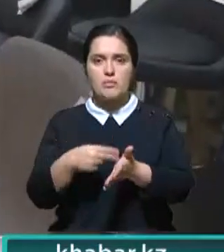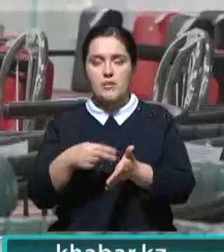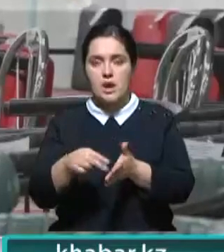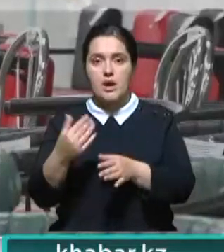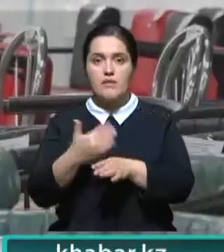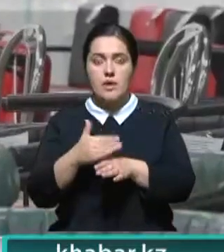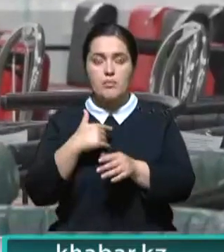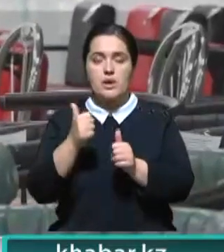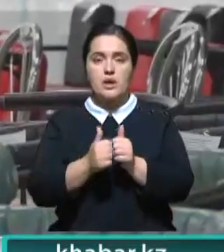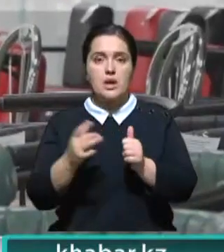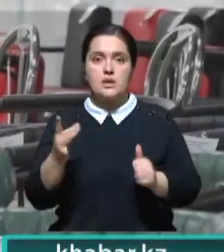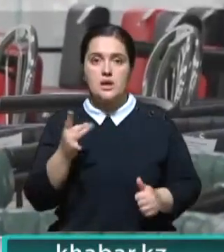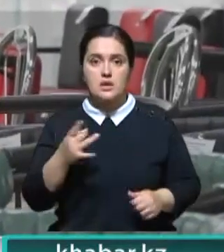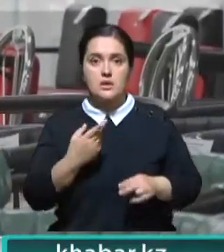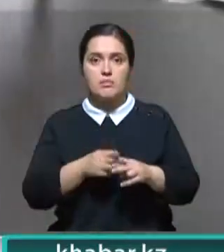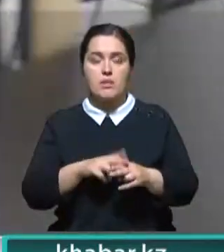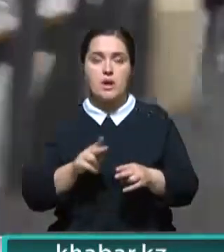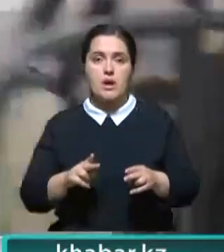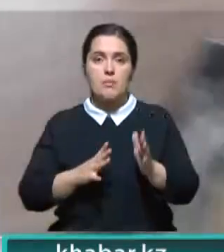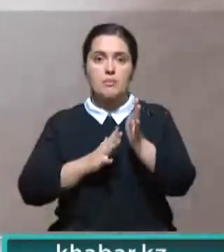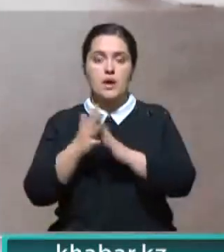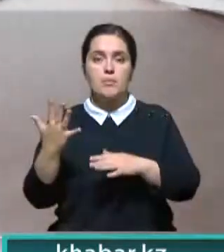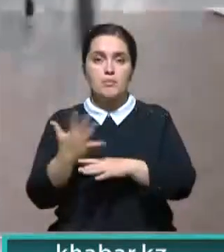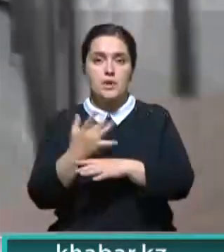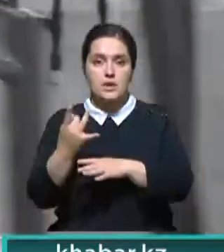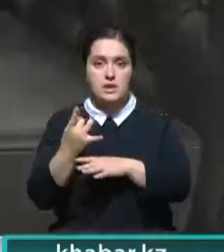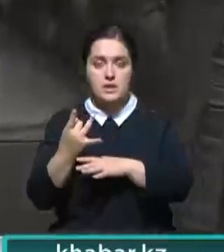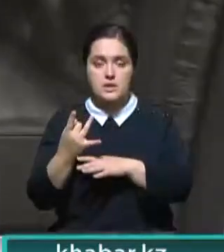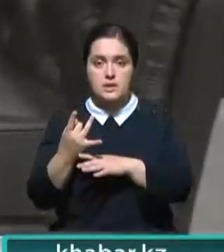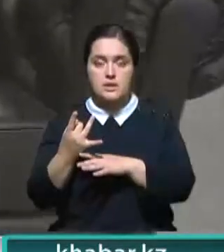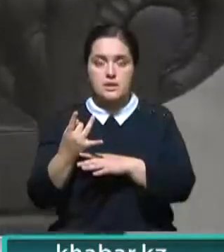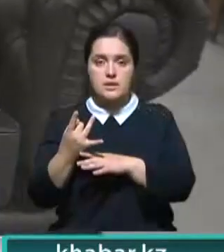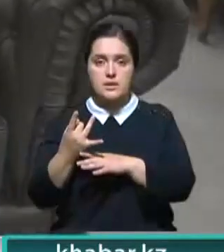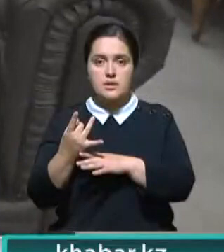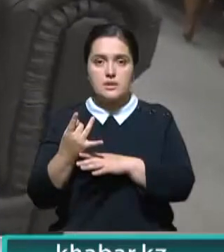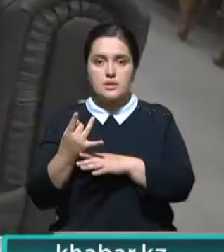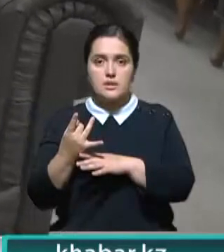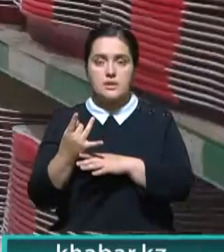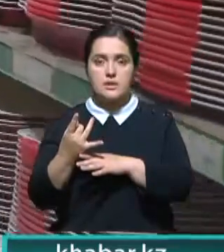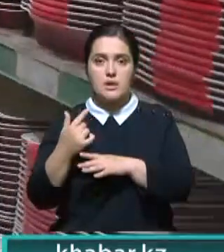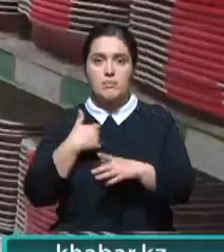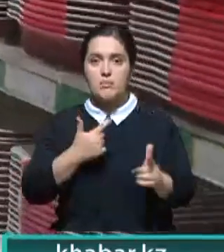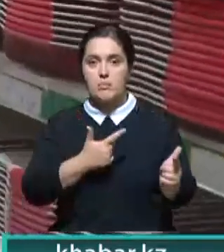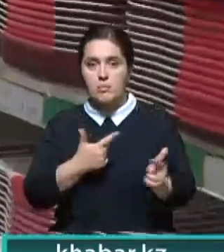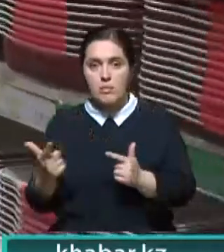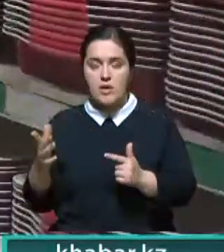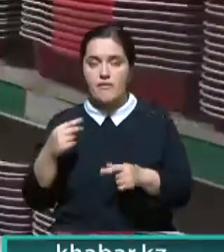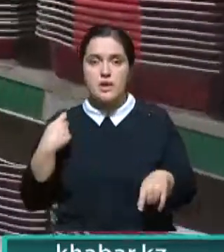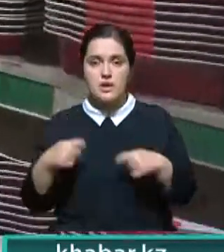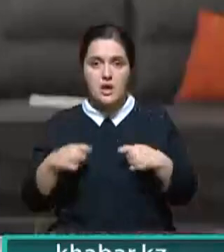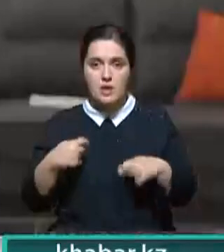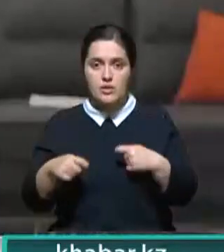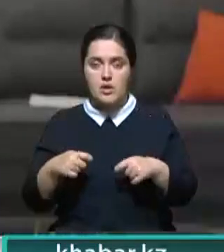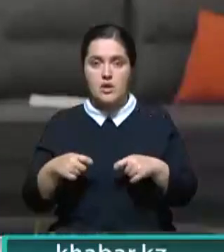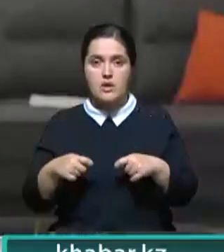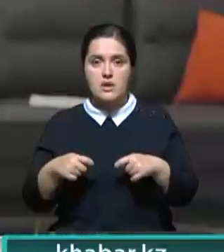Мы каждый раз видим прирост более чем в 5 раз в обороте. И мы, естественно, подготовили все наши торговые площади, нашу